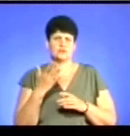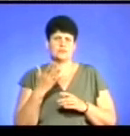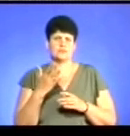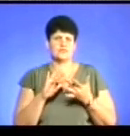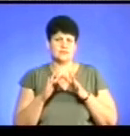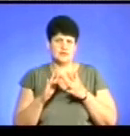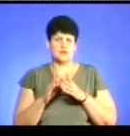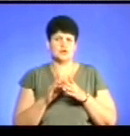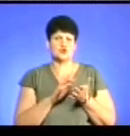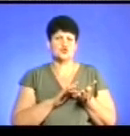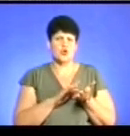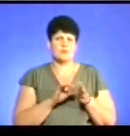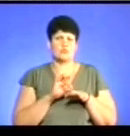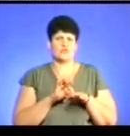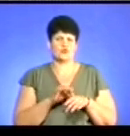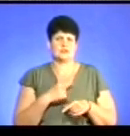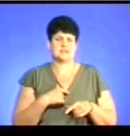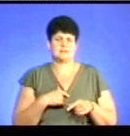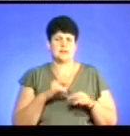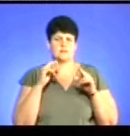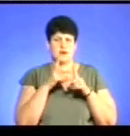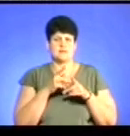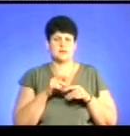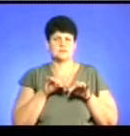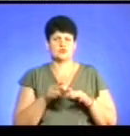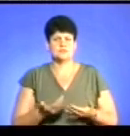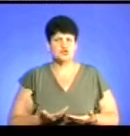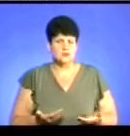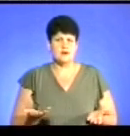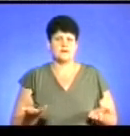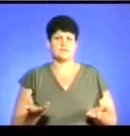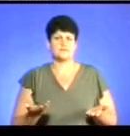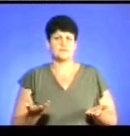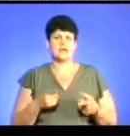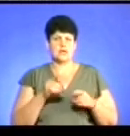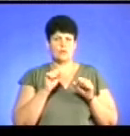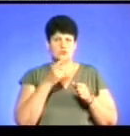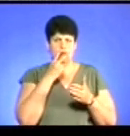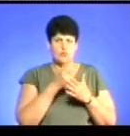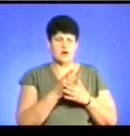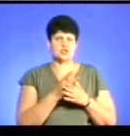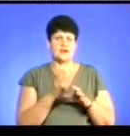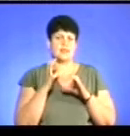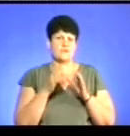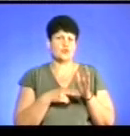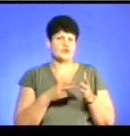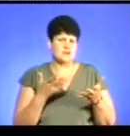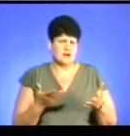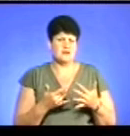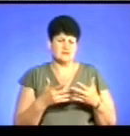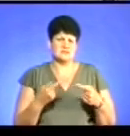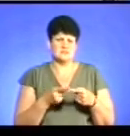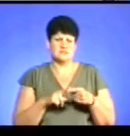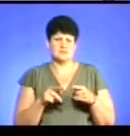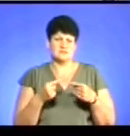різний такий спосіб життя, що вони, ну, їх можна побачити на автовокзалі, так і інше. Ну, власне,